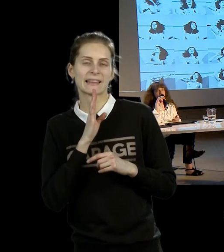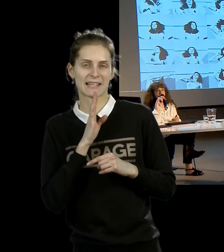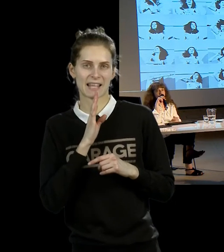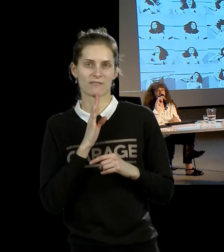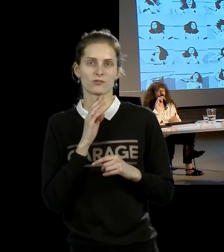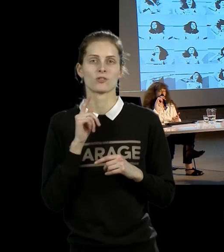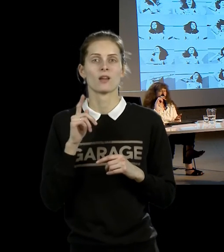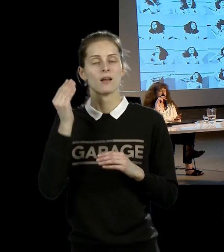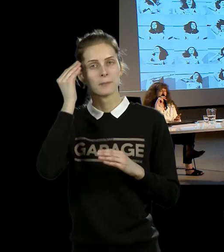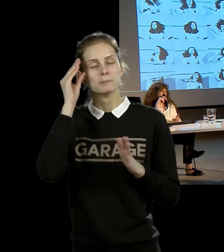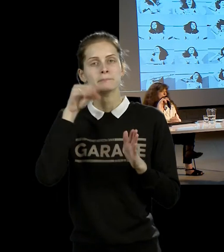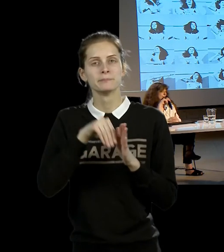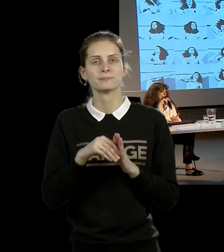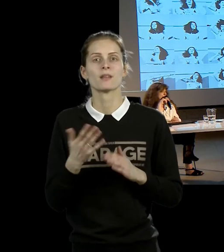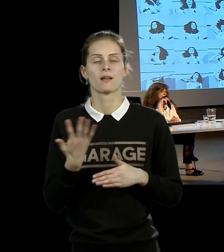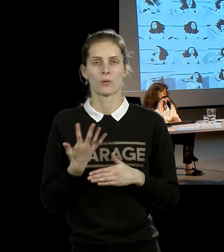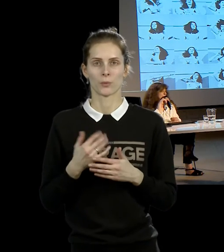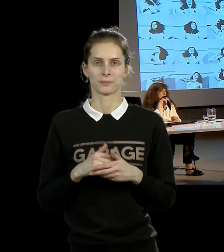Марина Абрамович перед